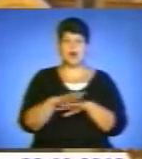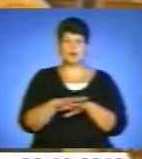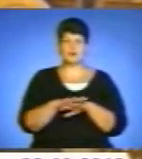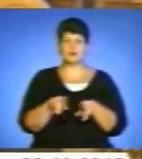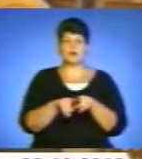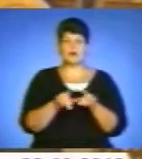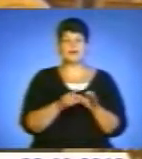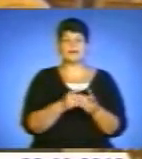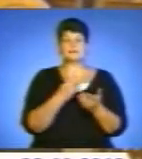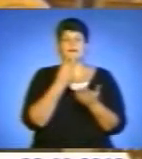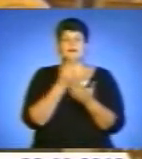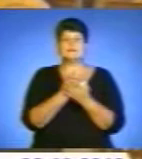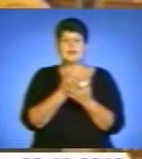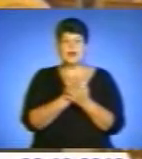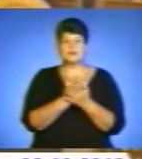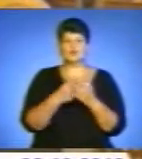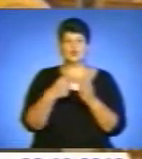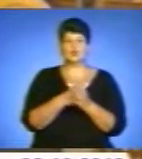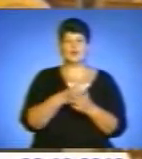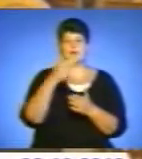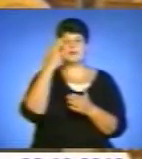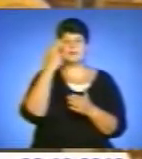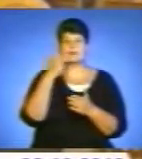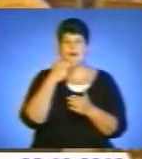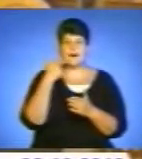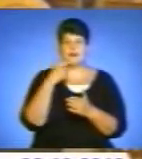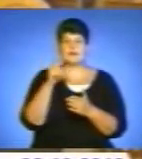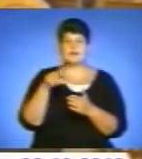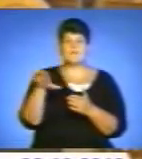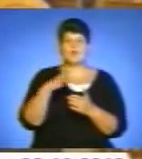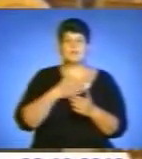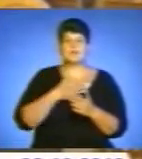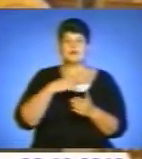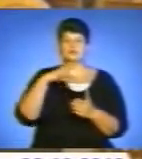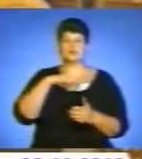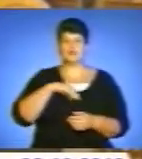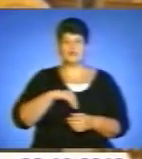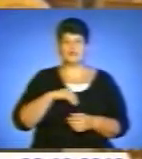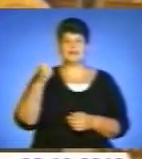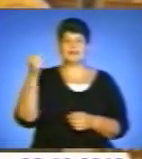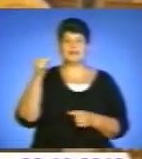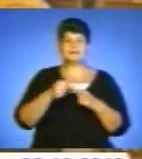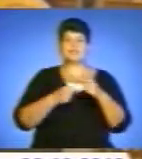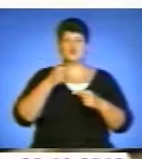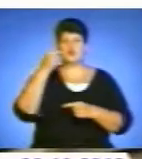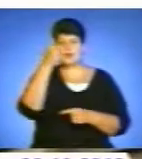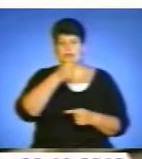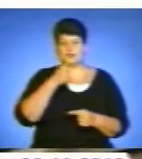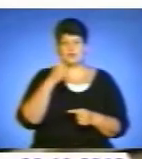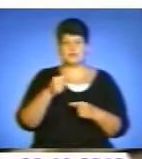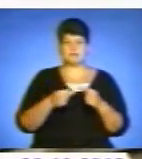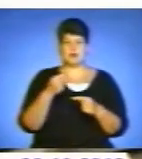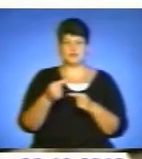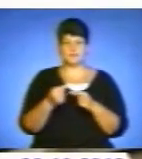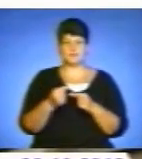транслятор до Італії, до Європи, нашої духовності, нашої тисячолітньої спадщини. Останніми